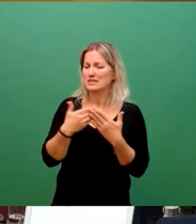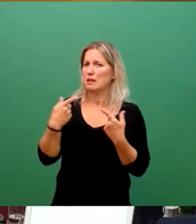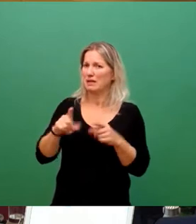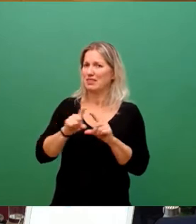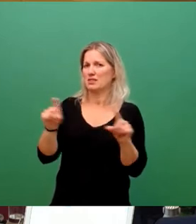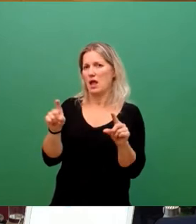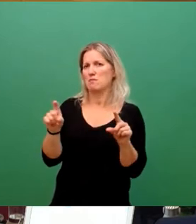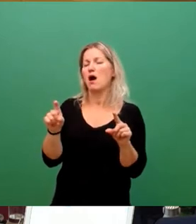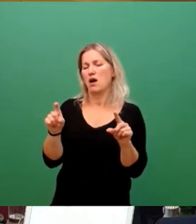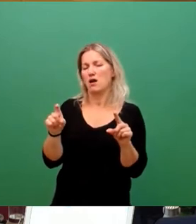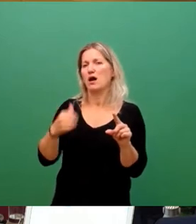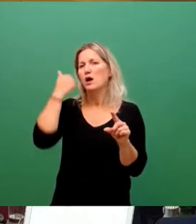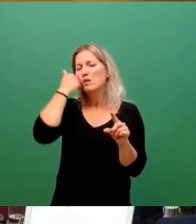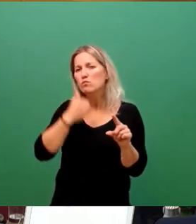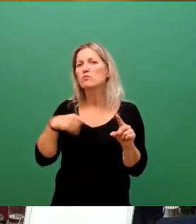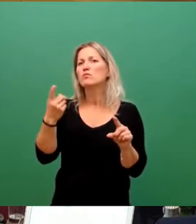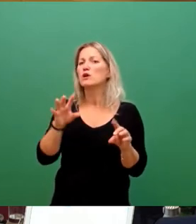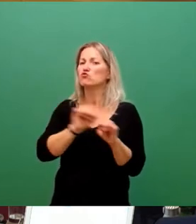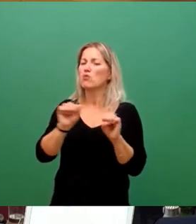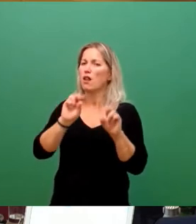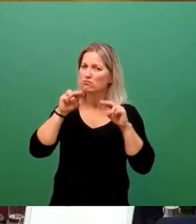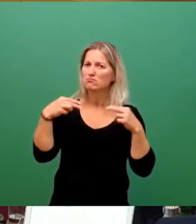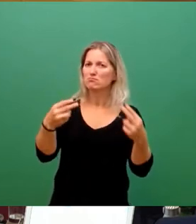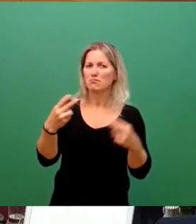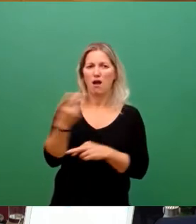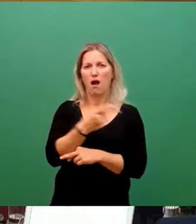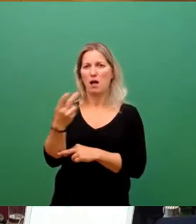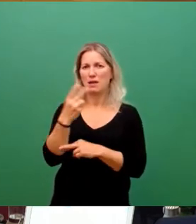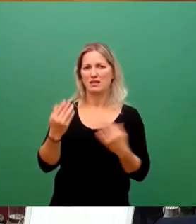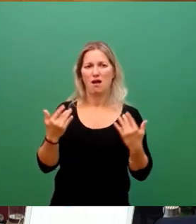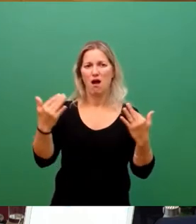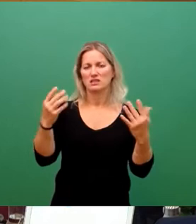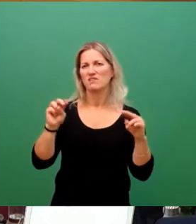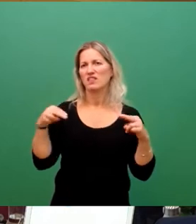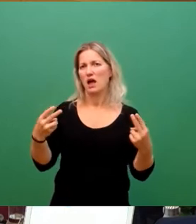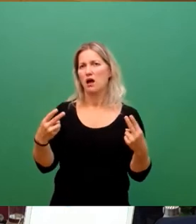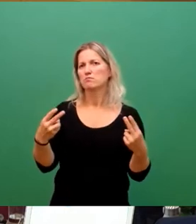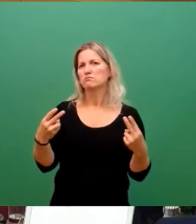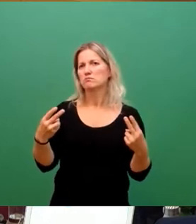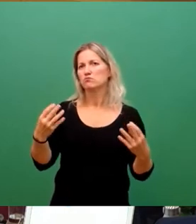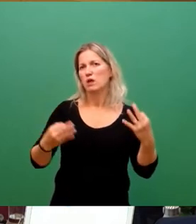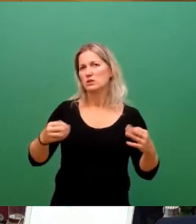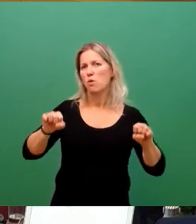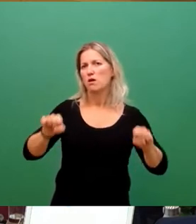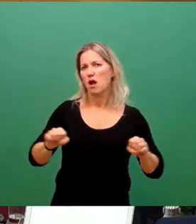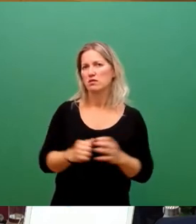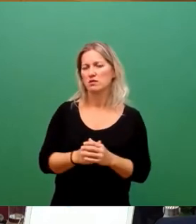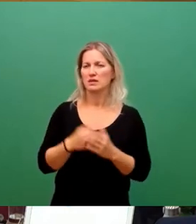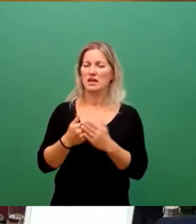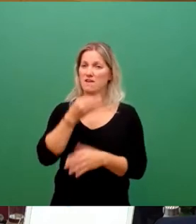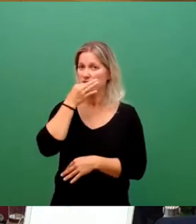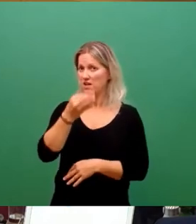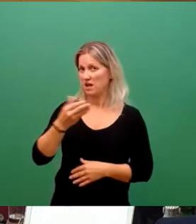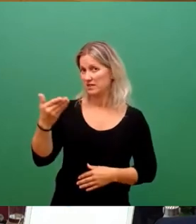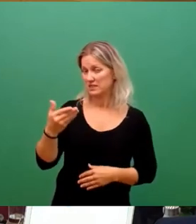auf eine schnellstmögliche Wiederbespielbarkeit der beiden Plätze folgende Fragen stellen. Frage 1